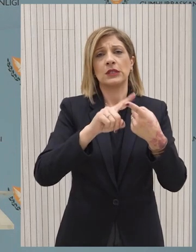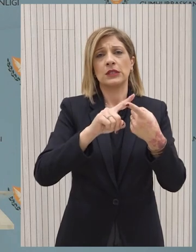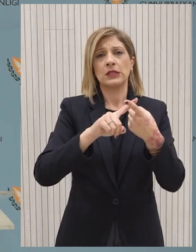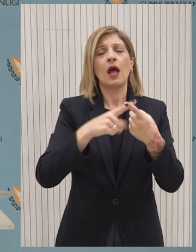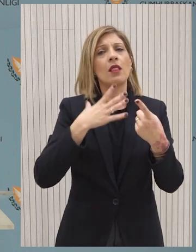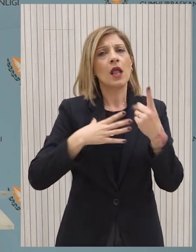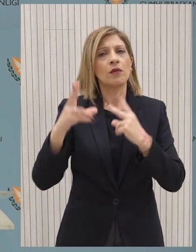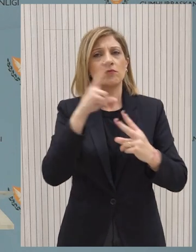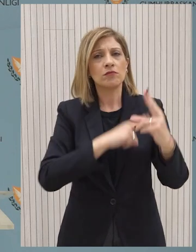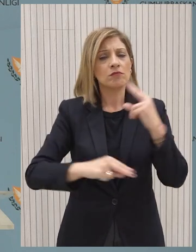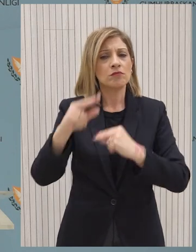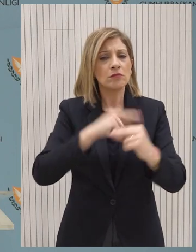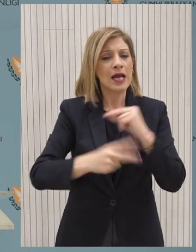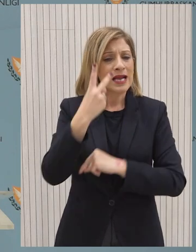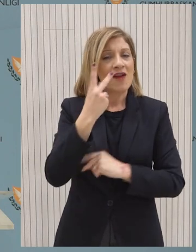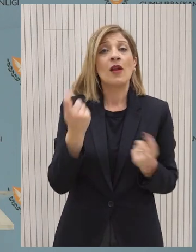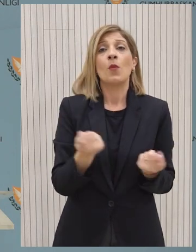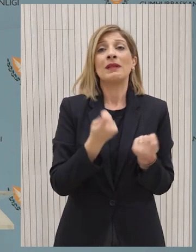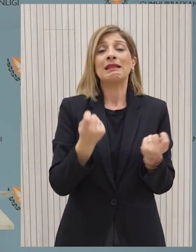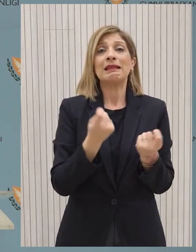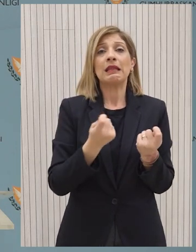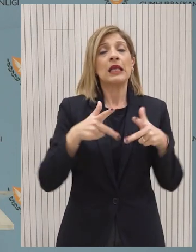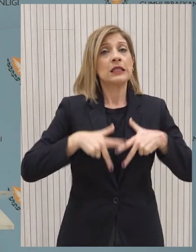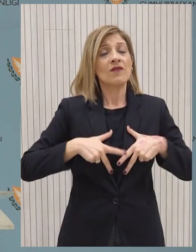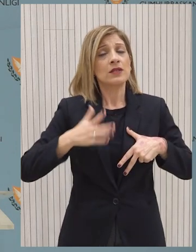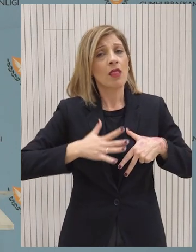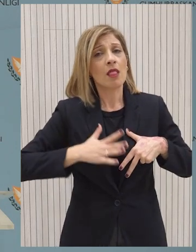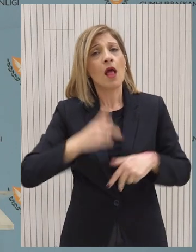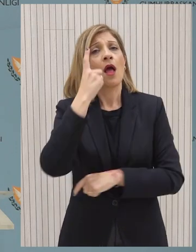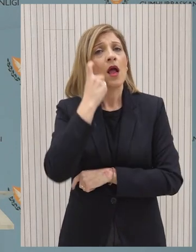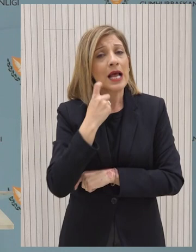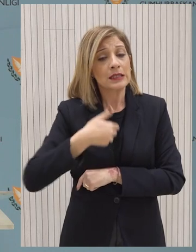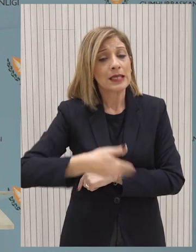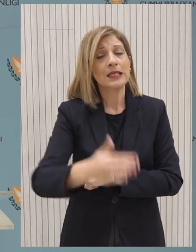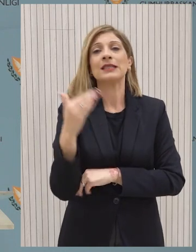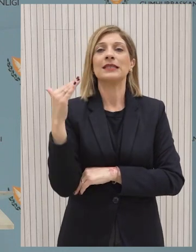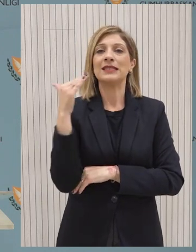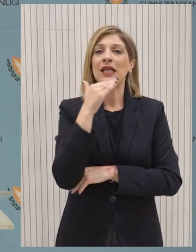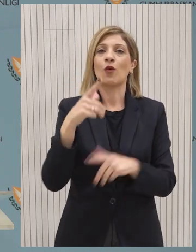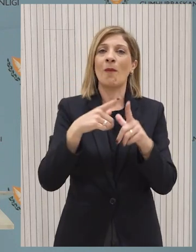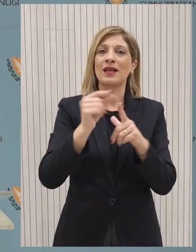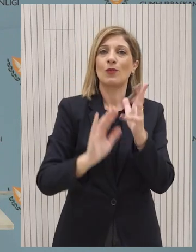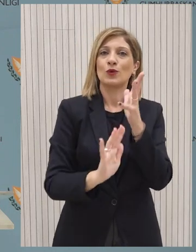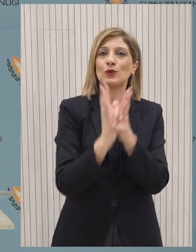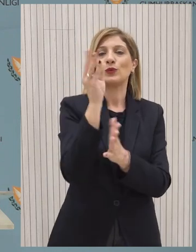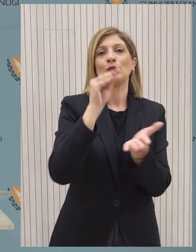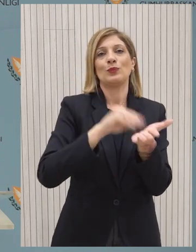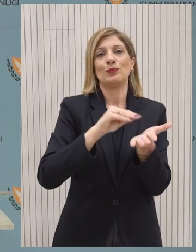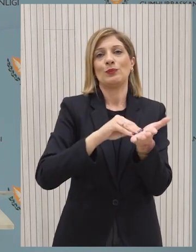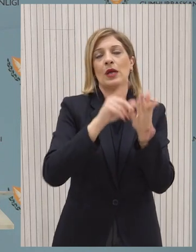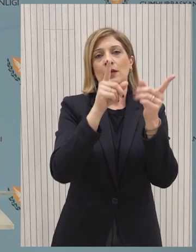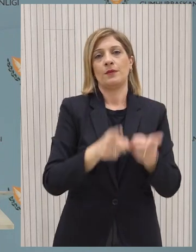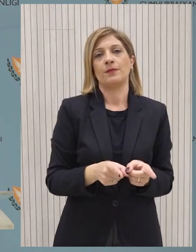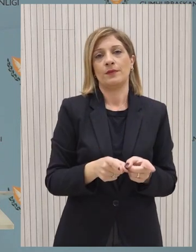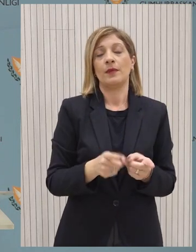για να υπάρξει μια στενή παρακολούθηση των χρονοδιαγραμμάτων και να είμαστε βέβαιοι ότι το συντομότερο δυνατόν αυτά που έχουν αποφασιστεί θα μπορούν να